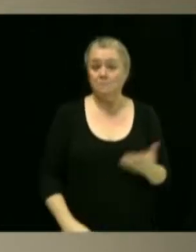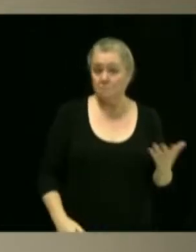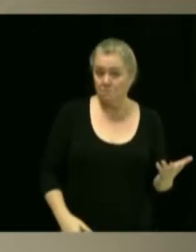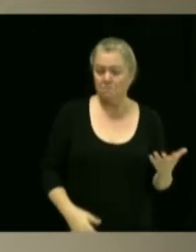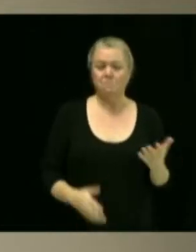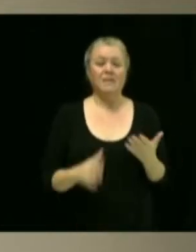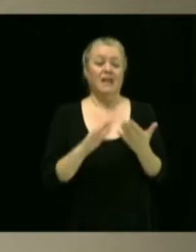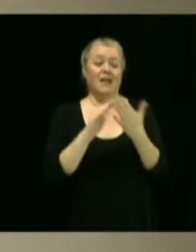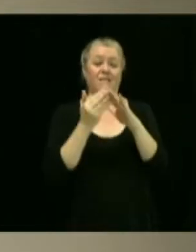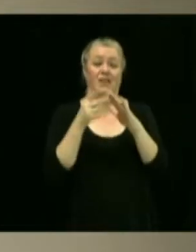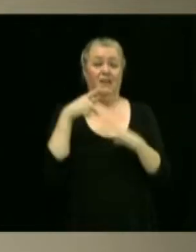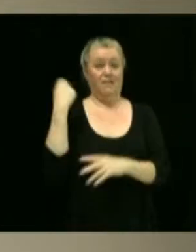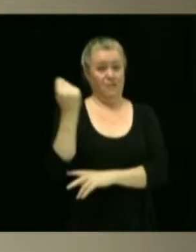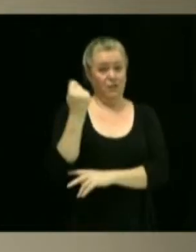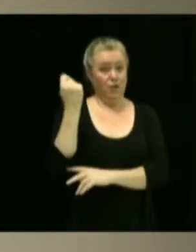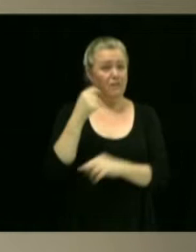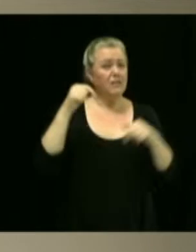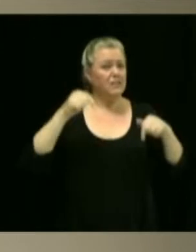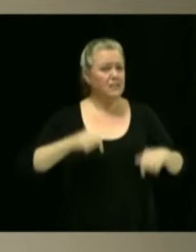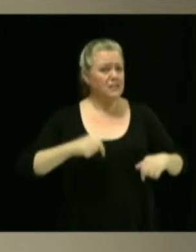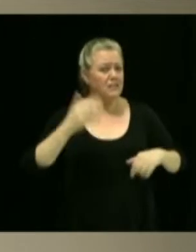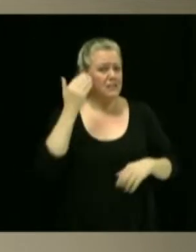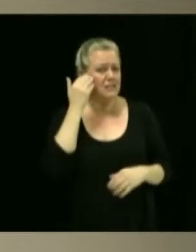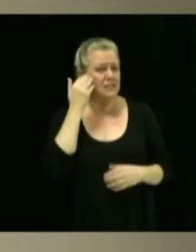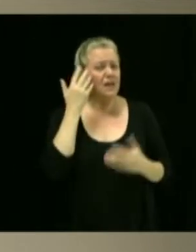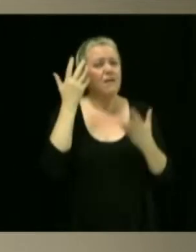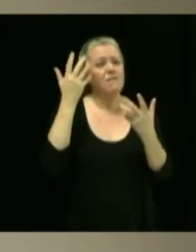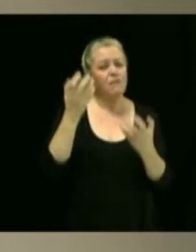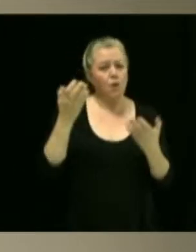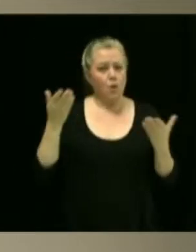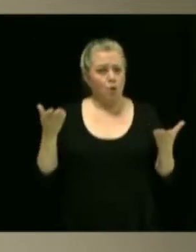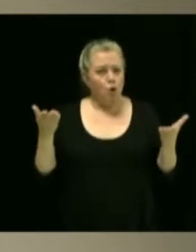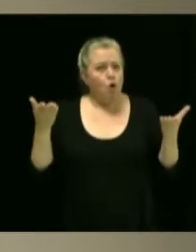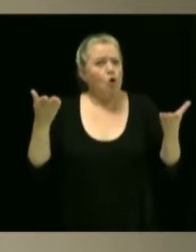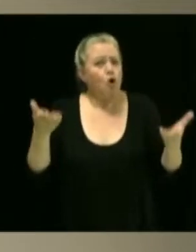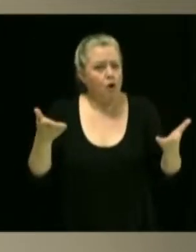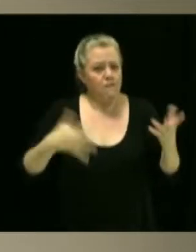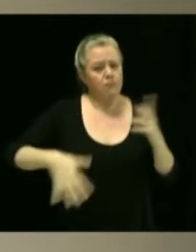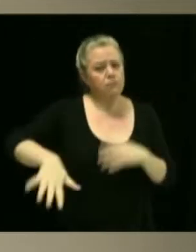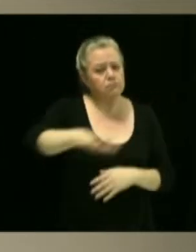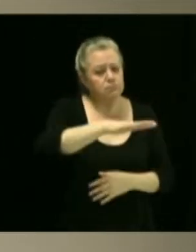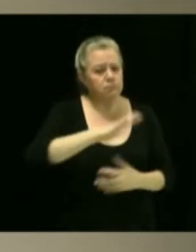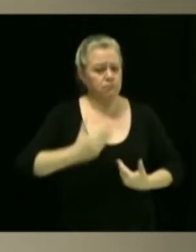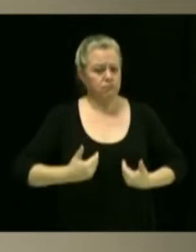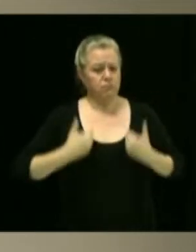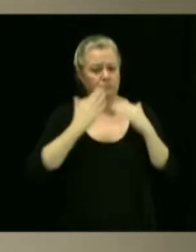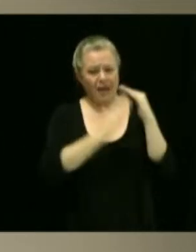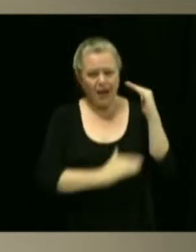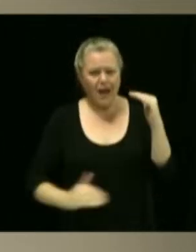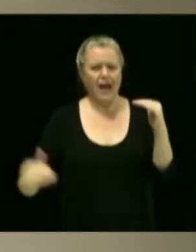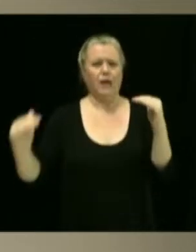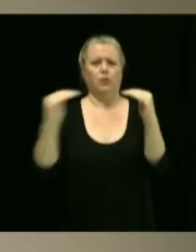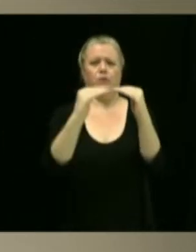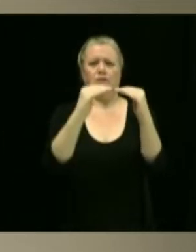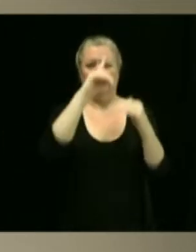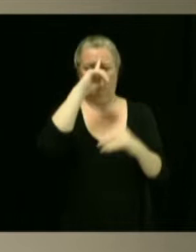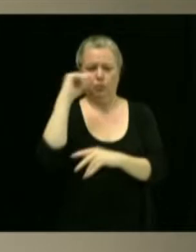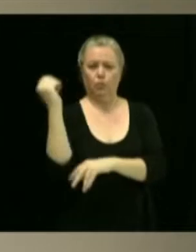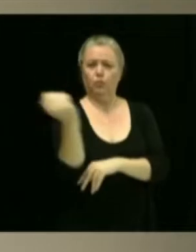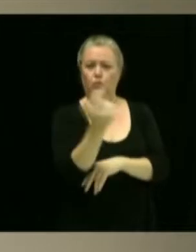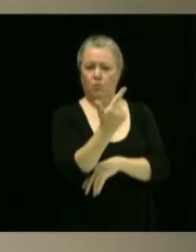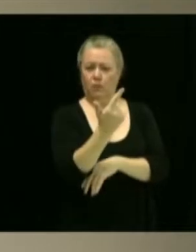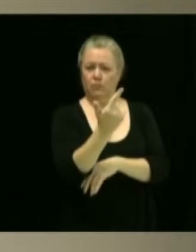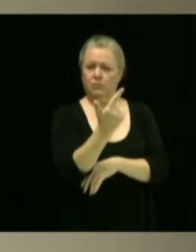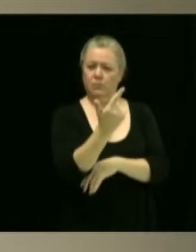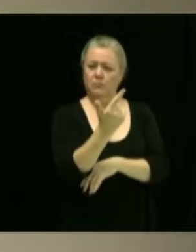la Ville de Victoria-Ville a une grande préoccupation pour offrir un milieu de vie inclusif à tous les citoyennes et citoyens. Puisque nous trouvons important d'honorer